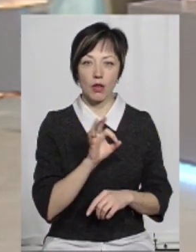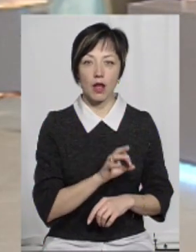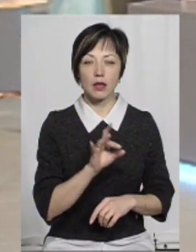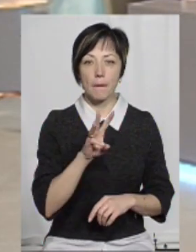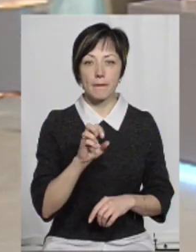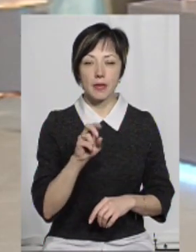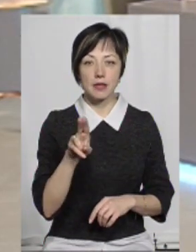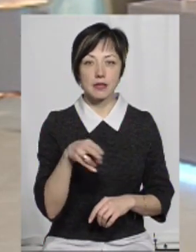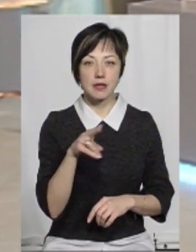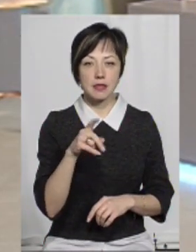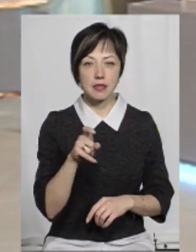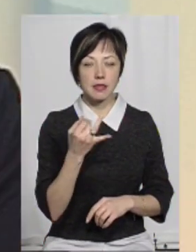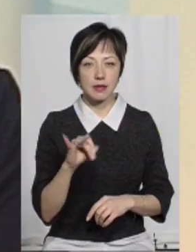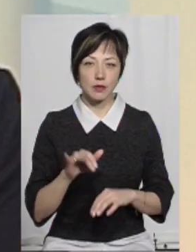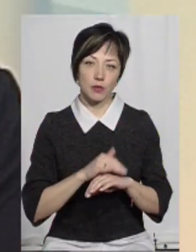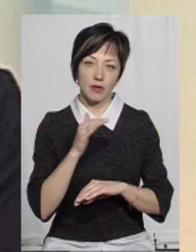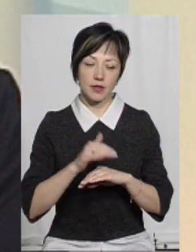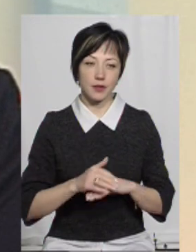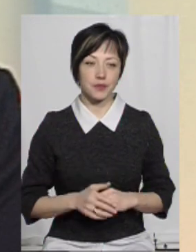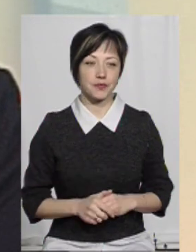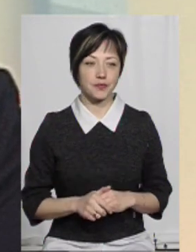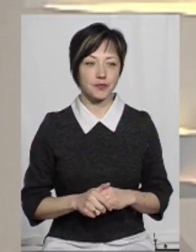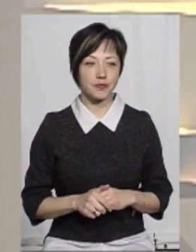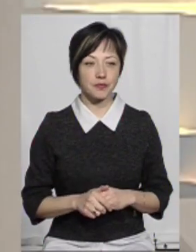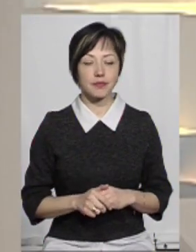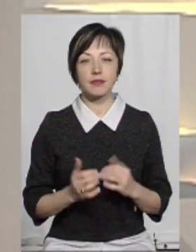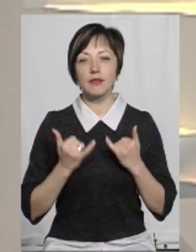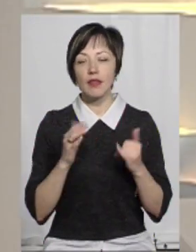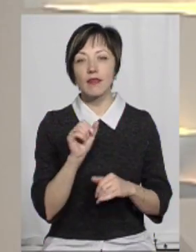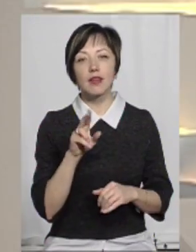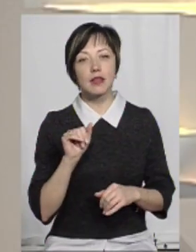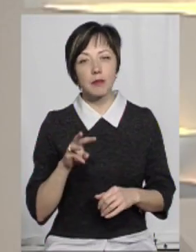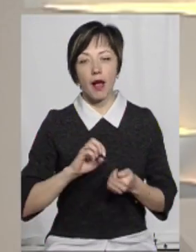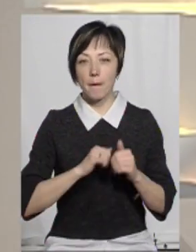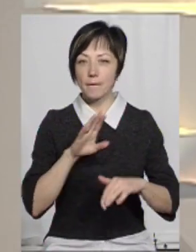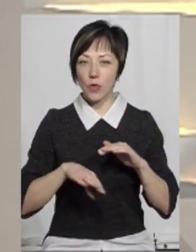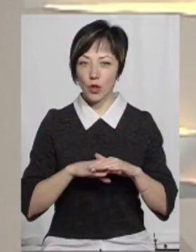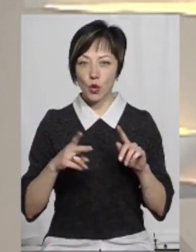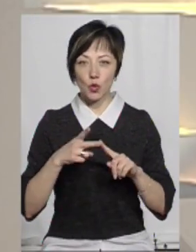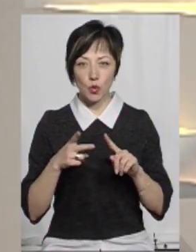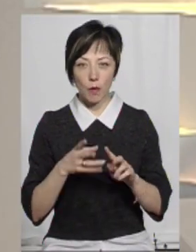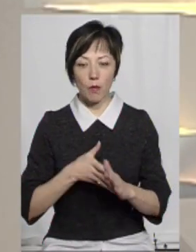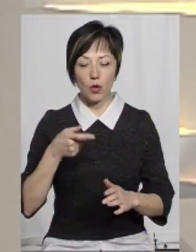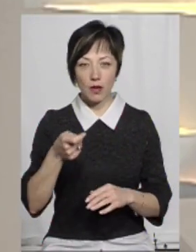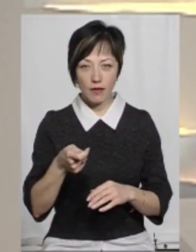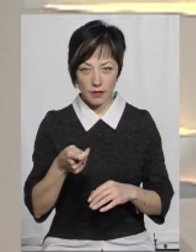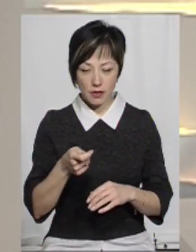Оленою Мандзій. Добрий вечір. Пане Вадиме, Кам'янець-Подільський у друге подавався на